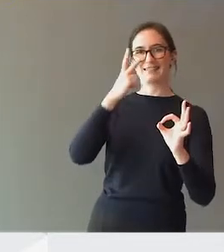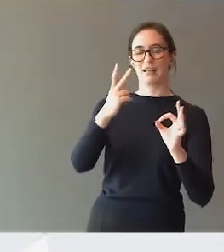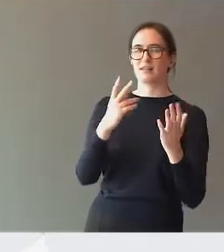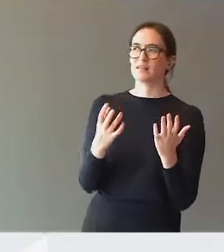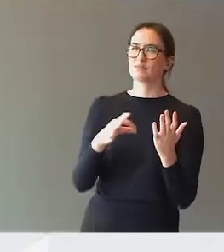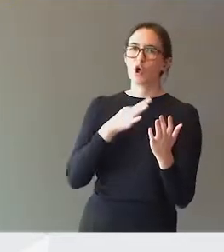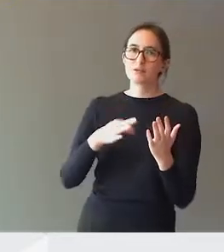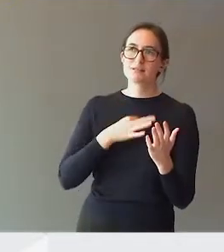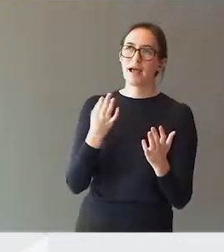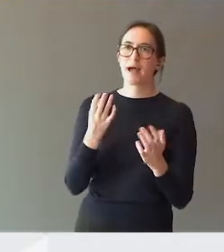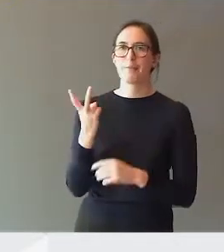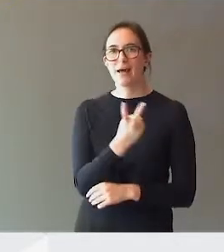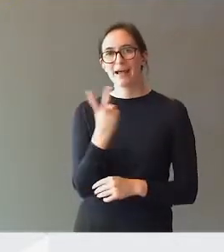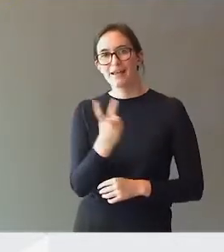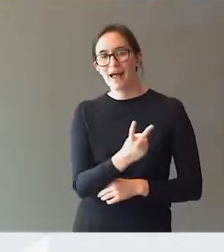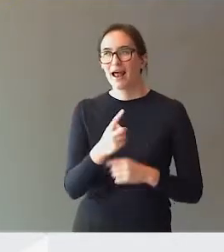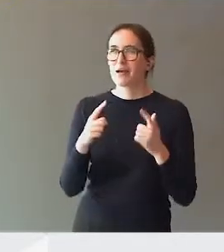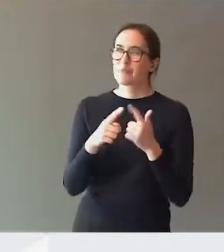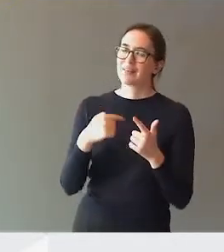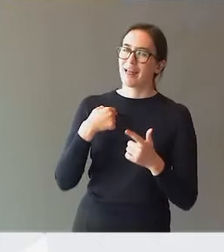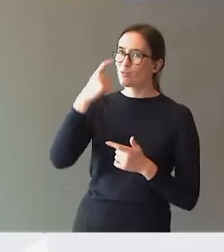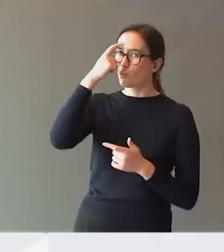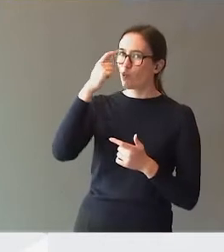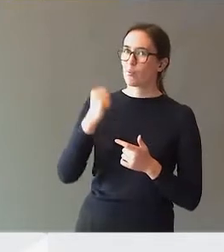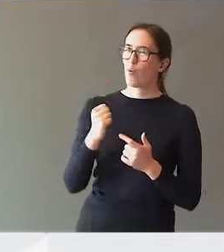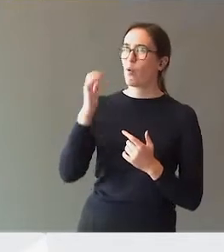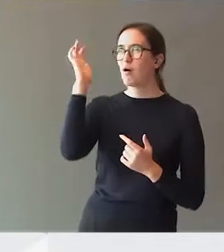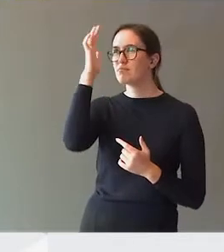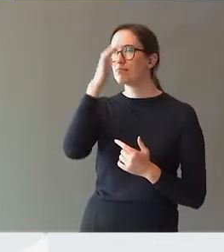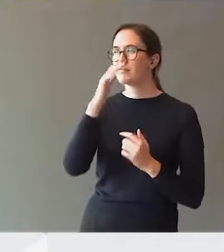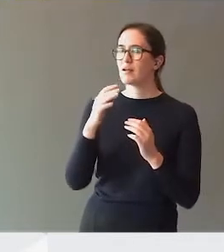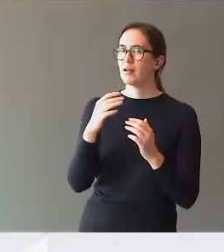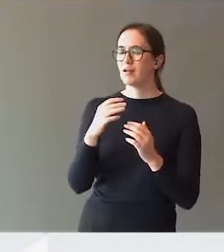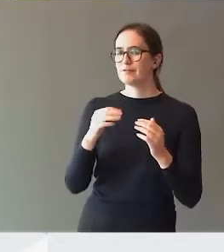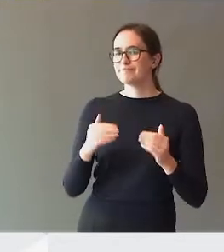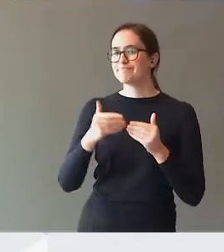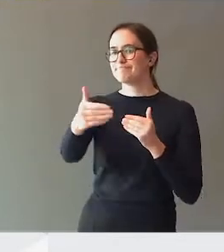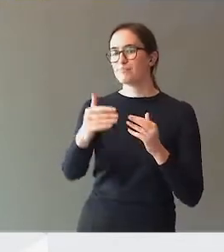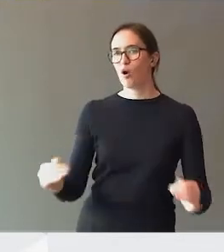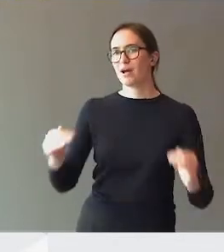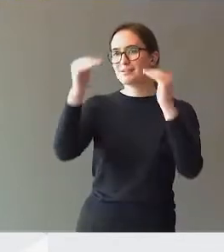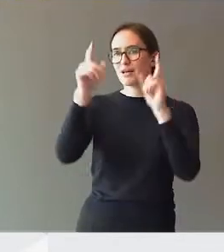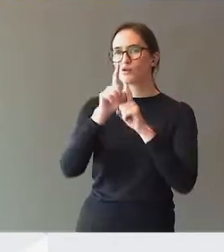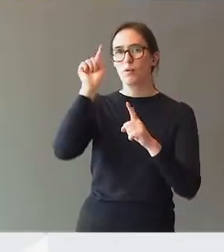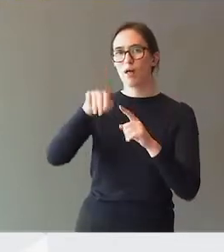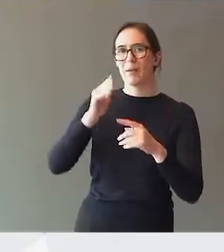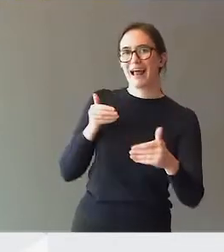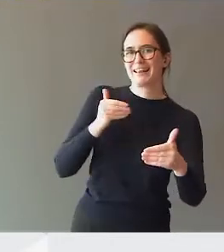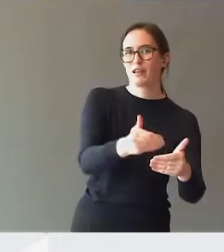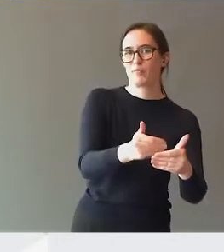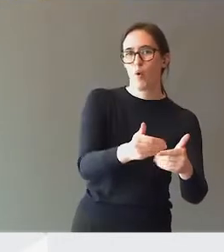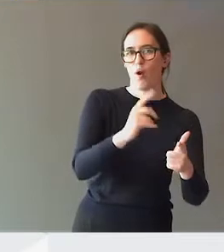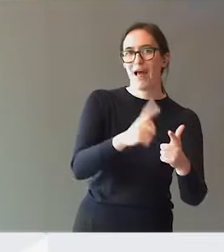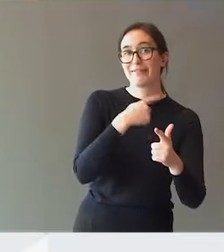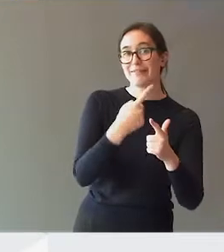ønske seg begge deler, men jeg tror vi må tenke på en organisering som gjør at den kan komme tettere på enten en